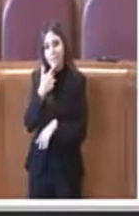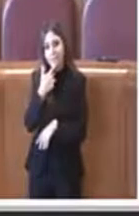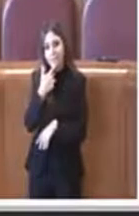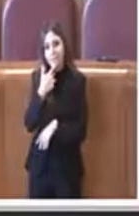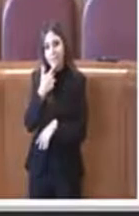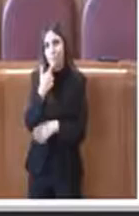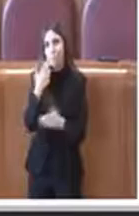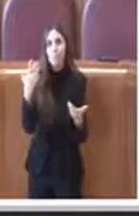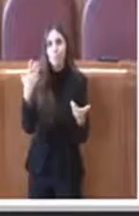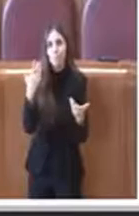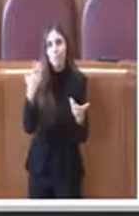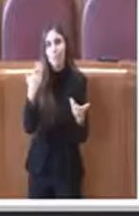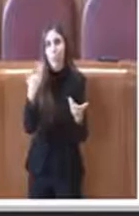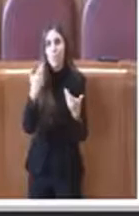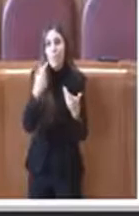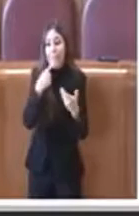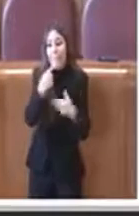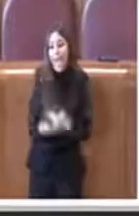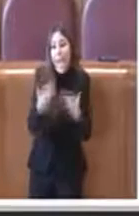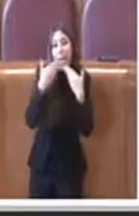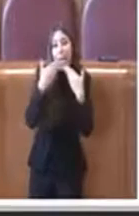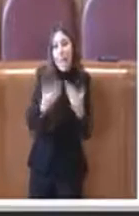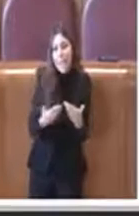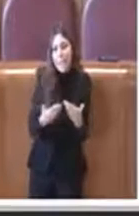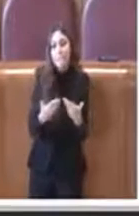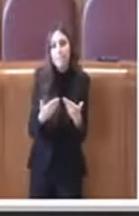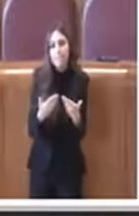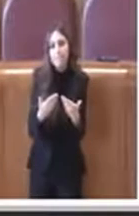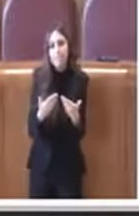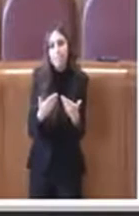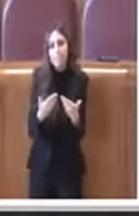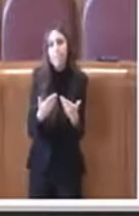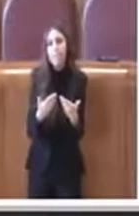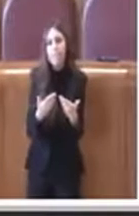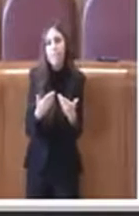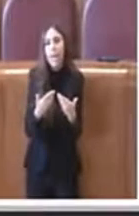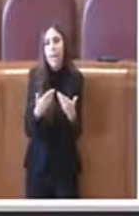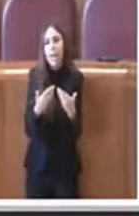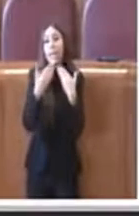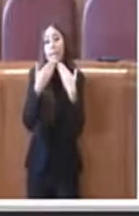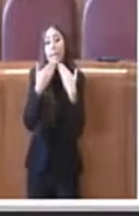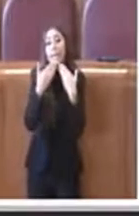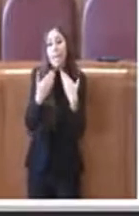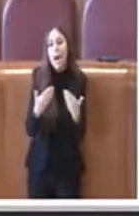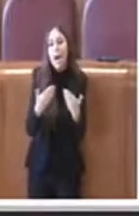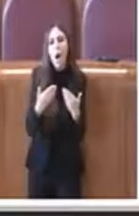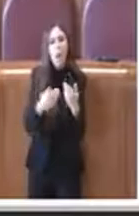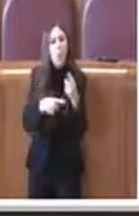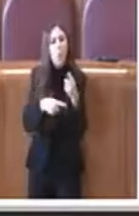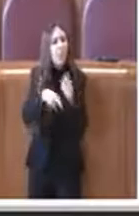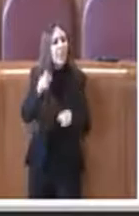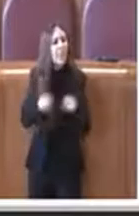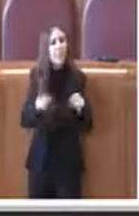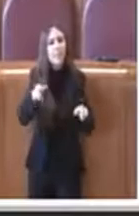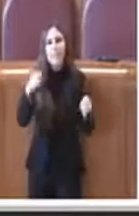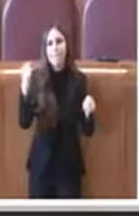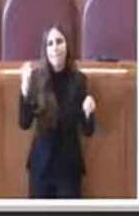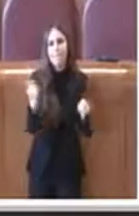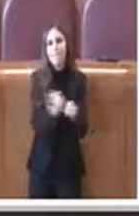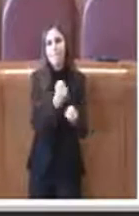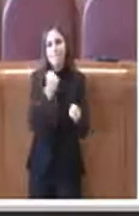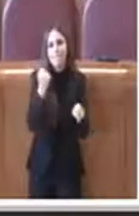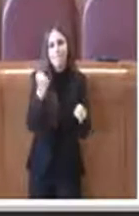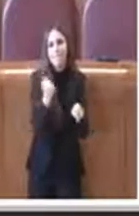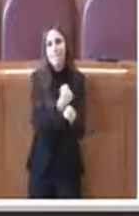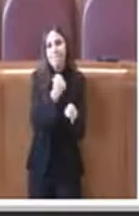ringraziamento a un ringraziamento alle persone che hanno lavorato a